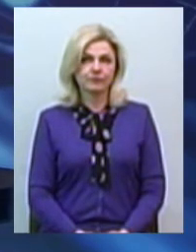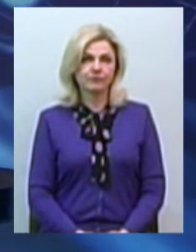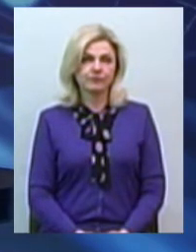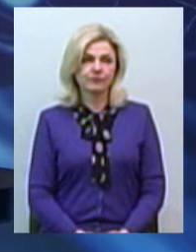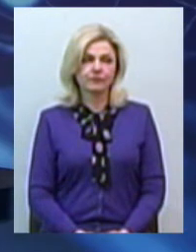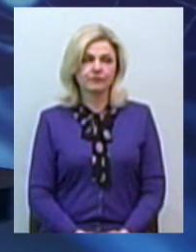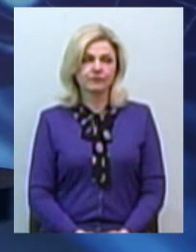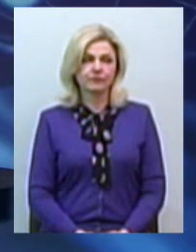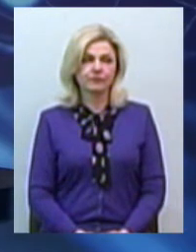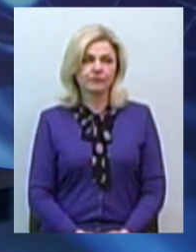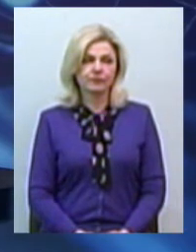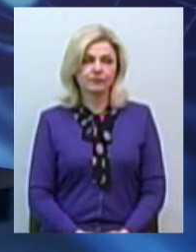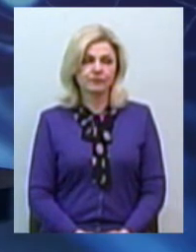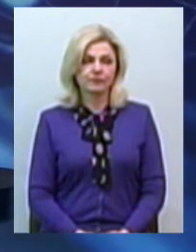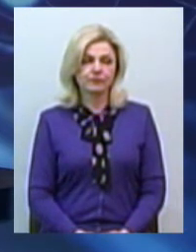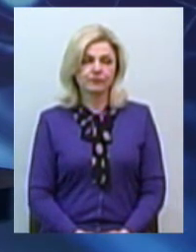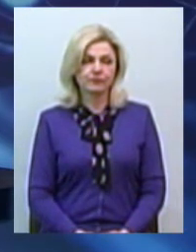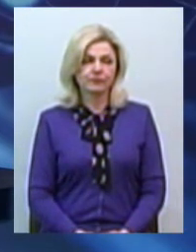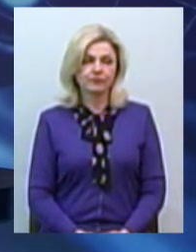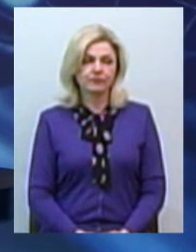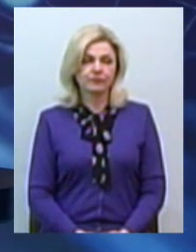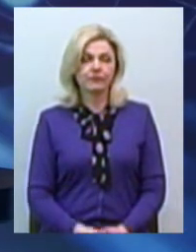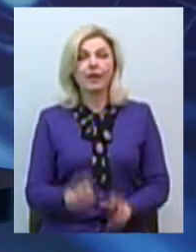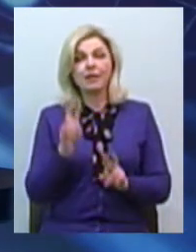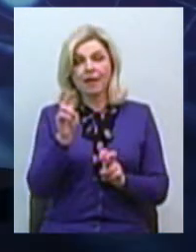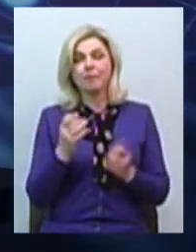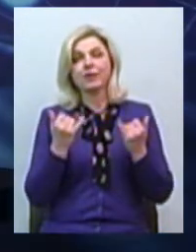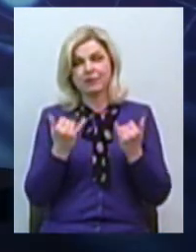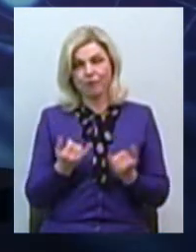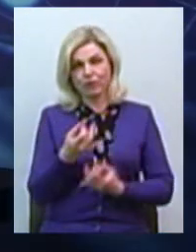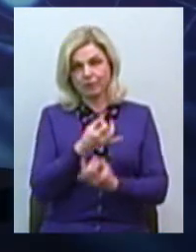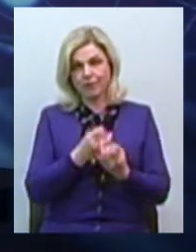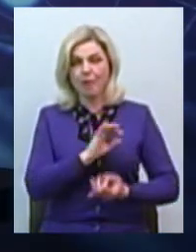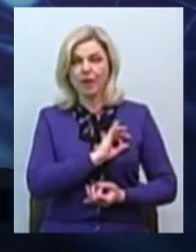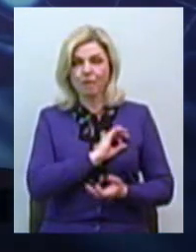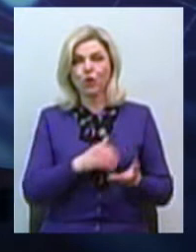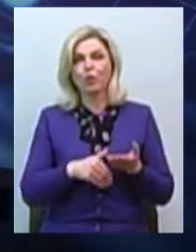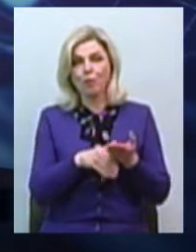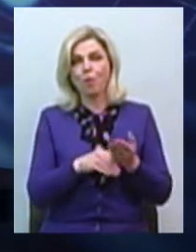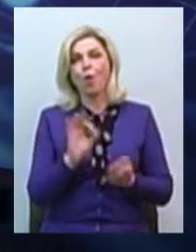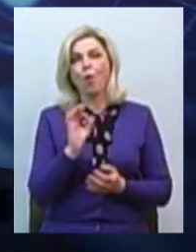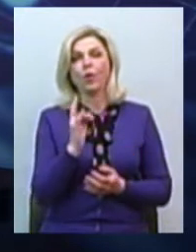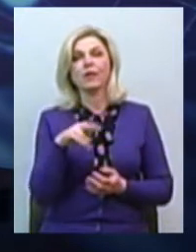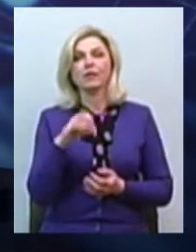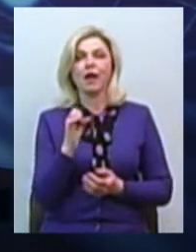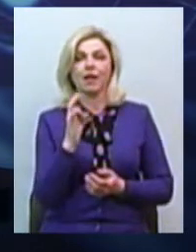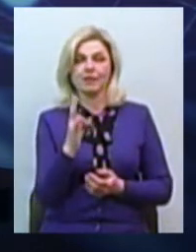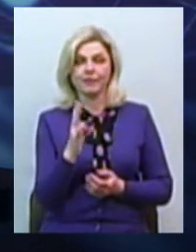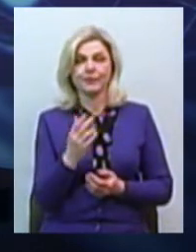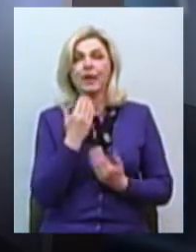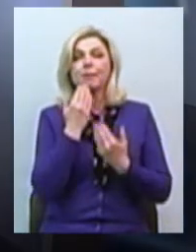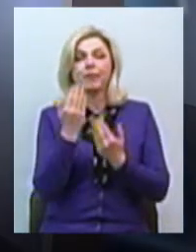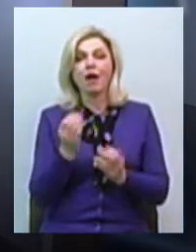Це тими днями працюємо в прямому ефірі. Тема нашого ефіру – правова допомога онлайн. Євгеній, будь ласка, як